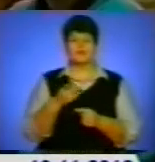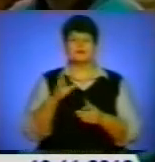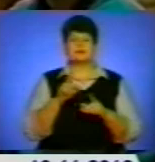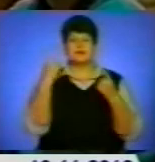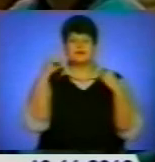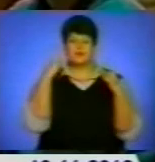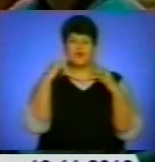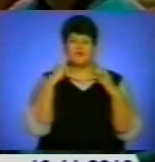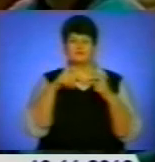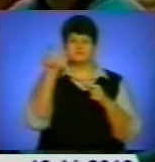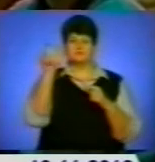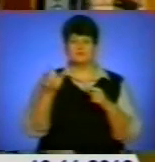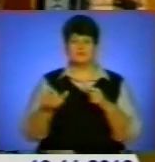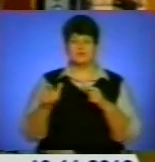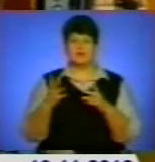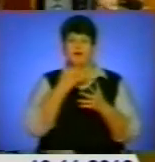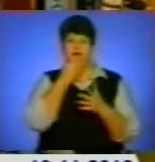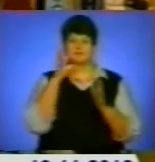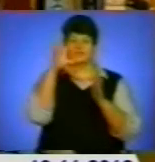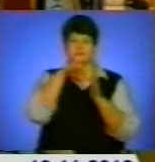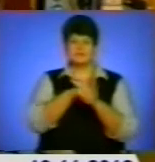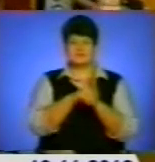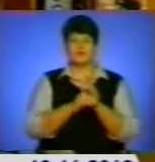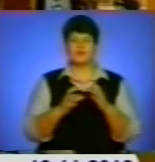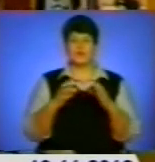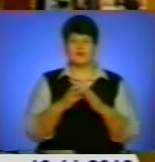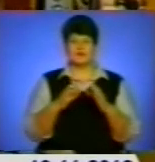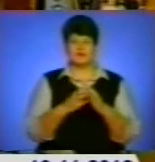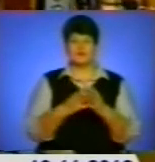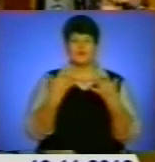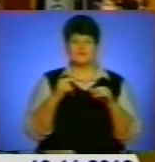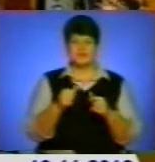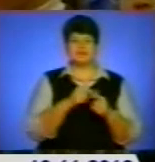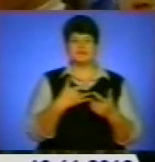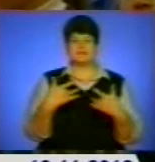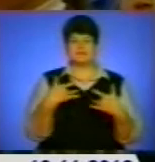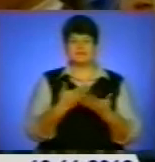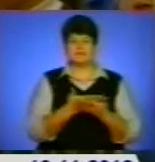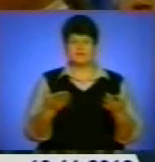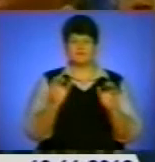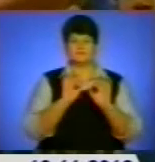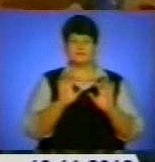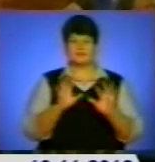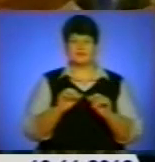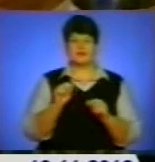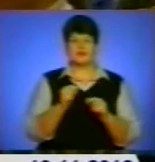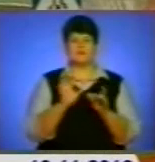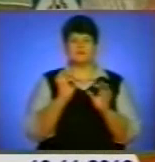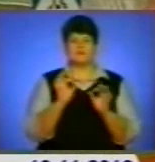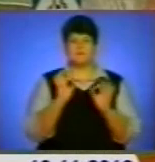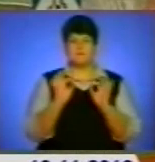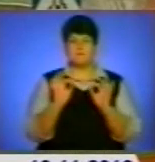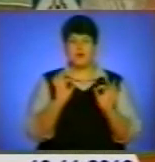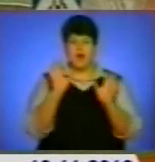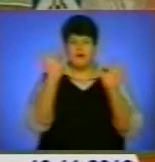казковий персонаж вписався в колектив ювірівців і вже понад рік зі сцени активно пропагує малим глядачам азбуку безпеки. Не